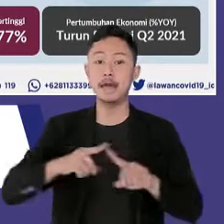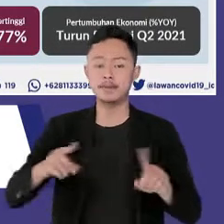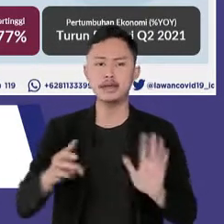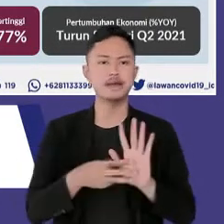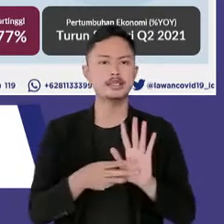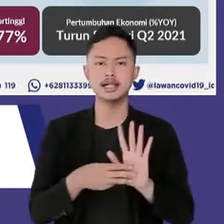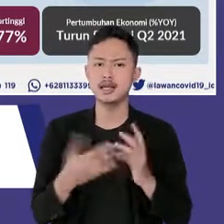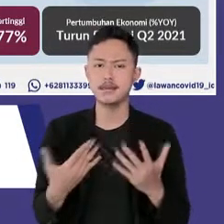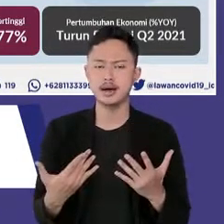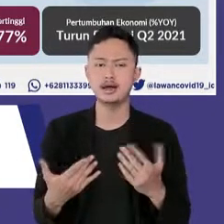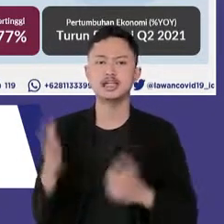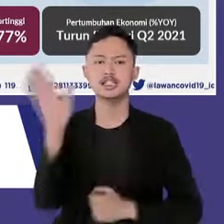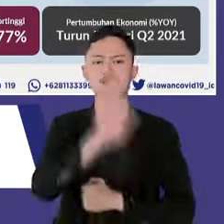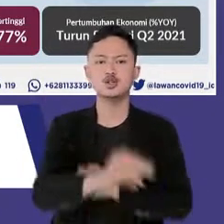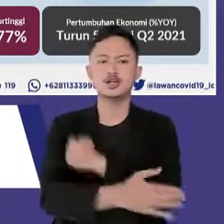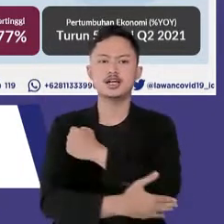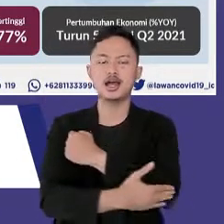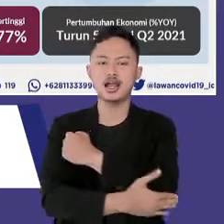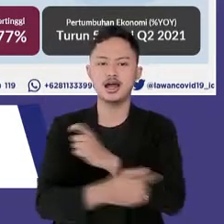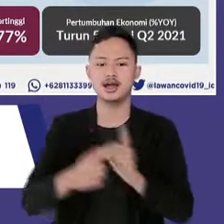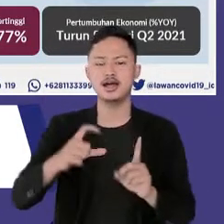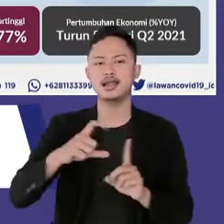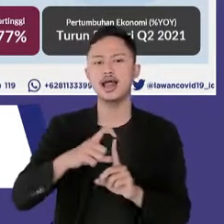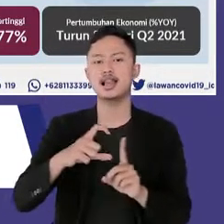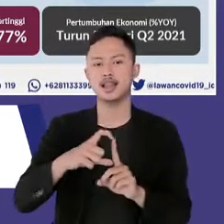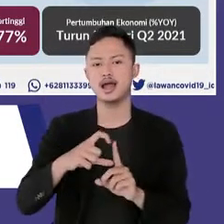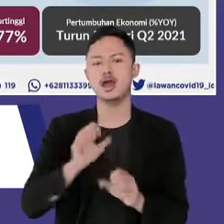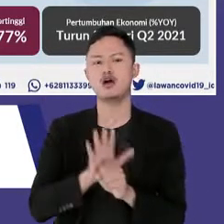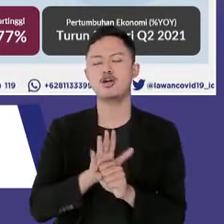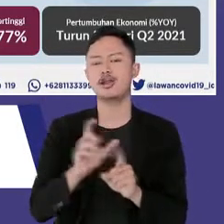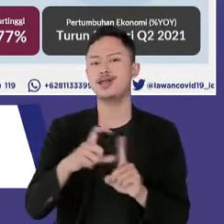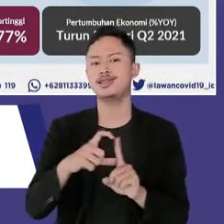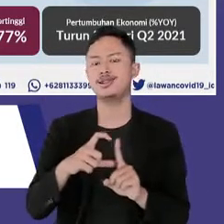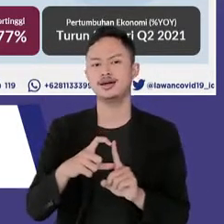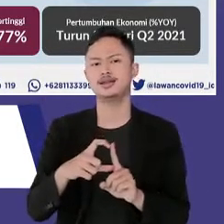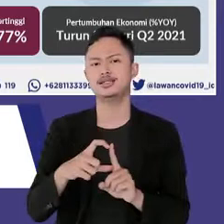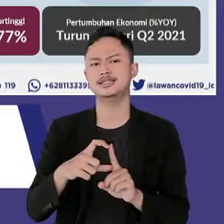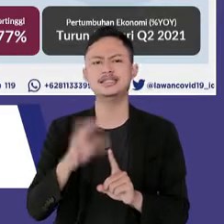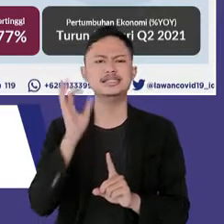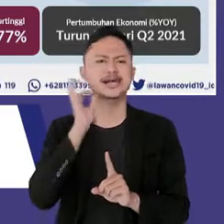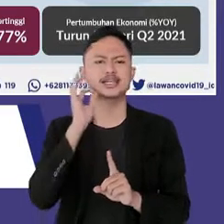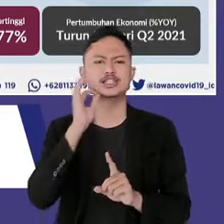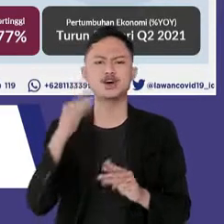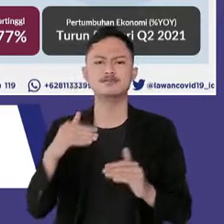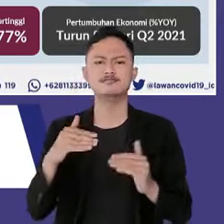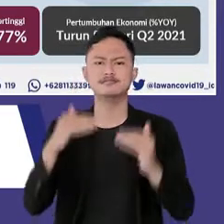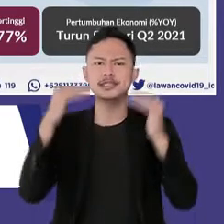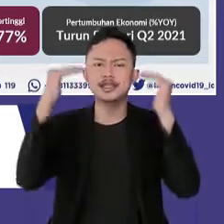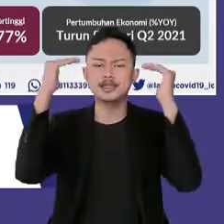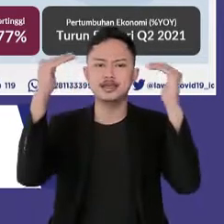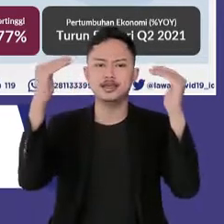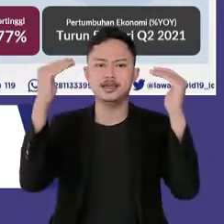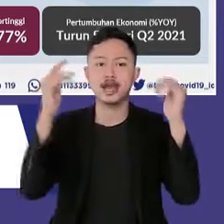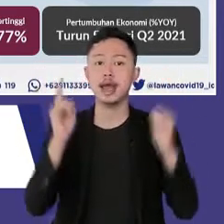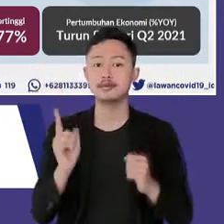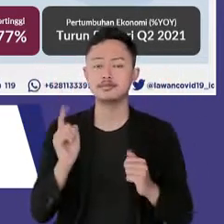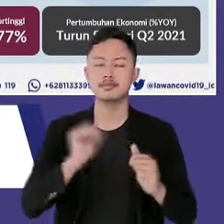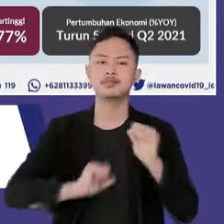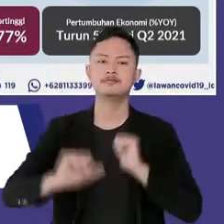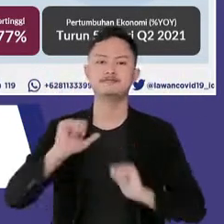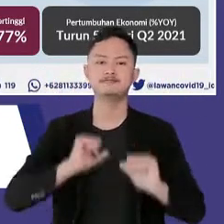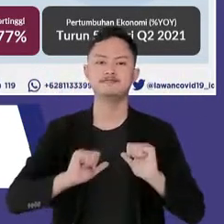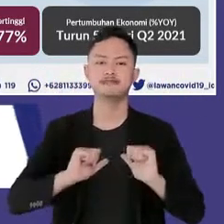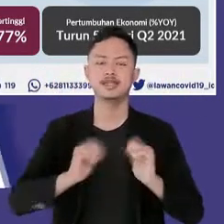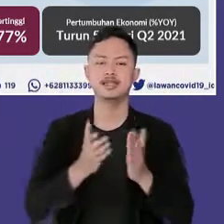bagian besar negara termasuk di Indonesia juga semakin meningkat potensi penularannya akibat mobilitas yang tinggi